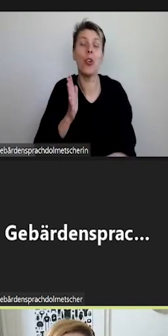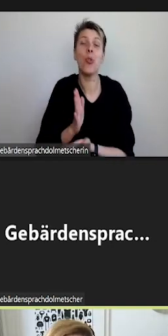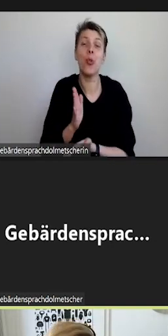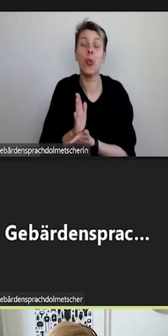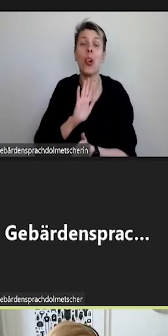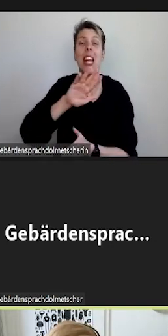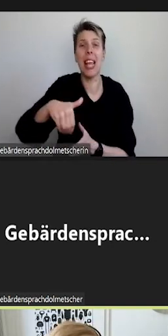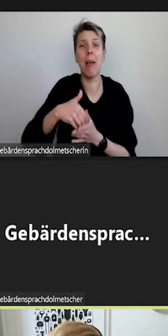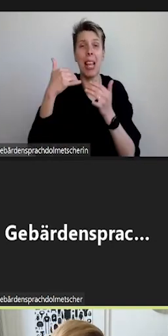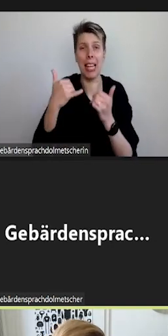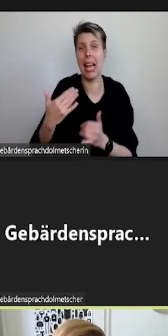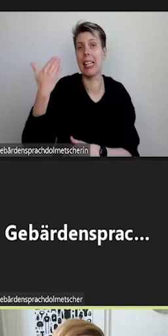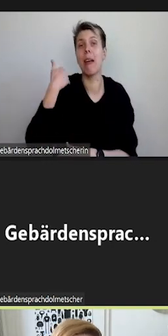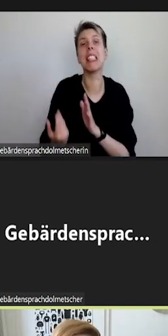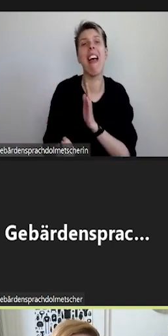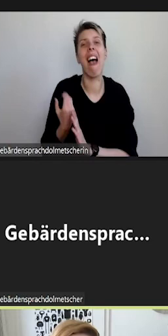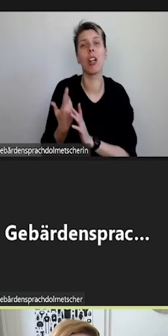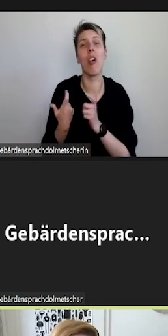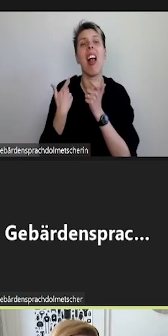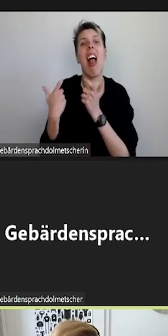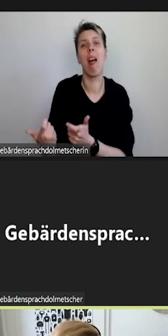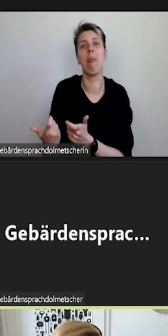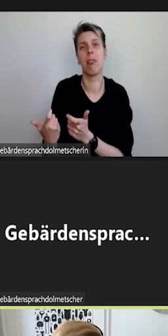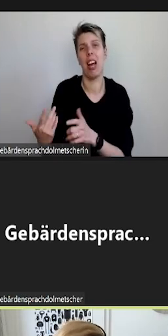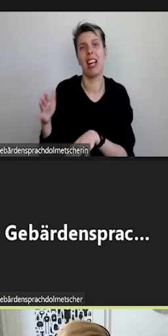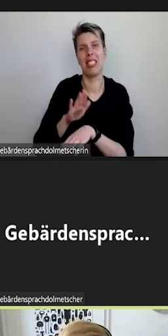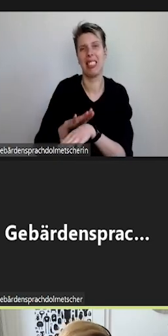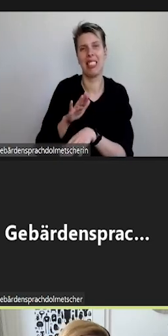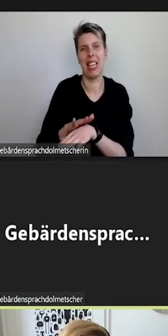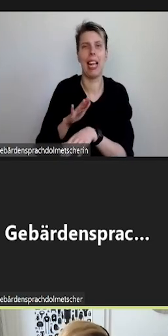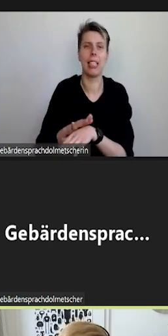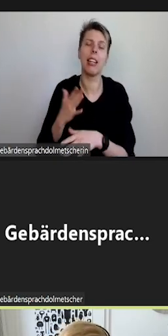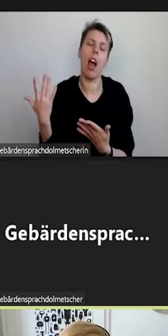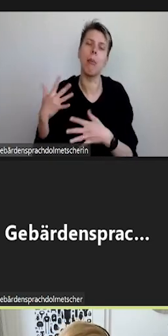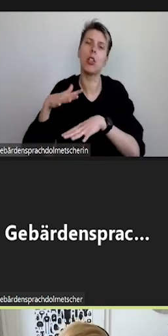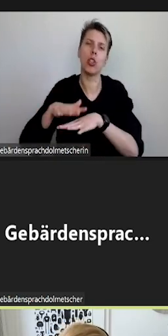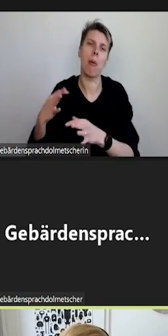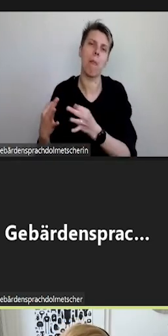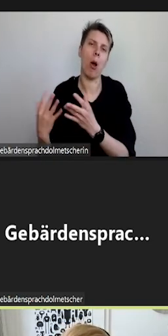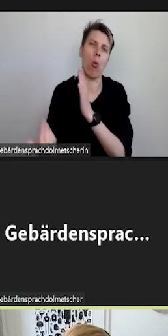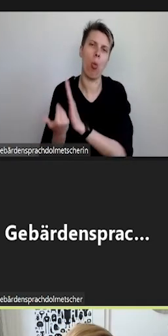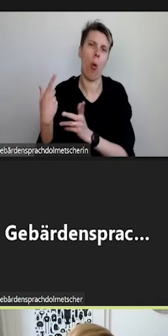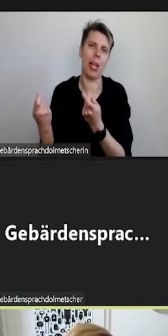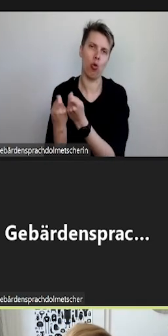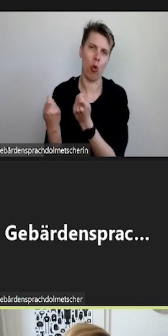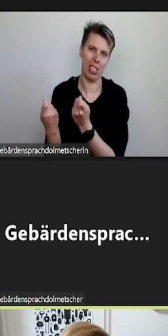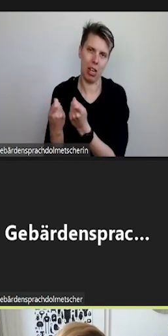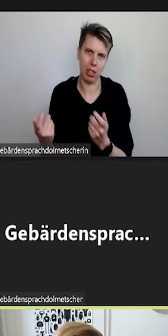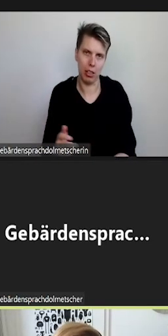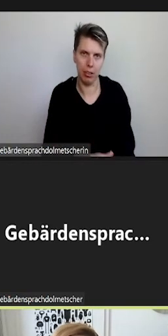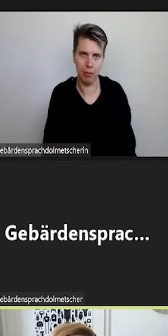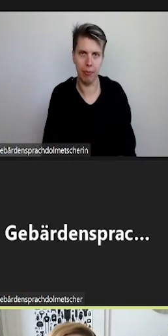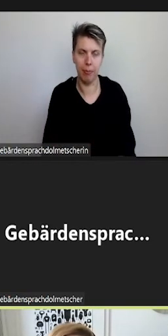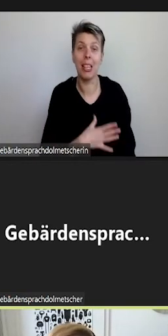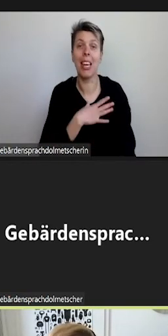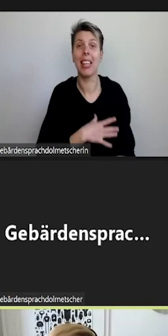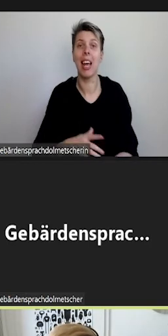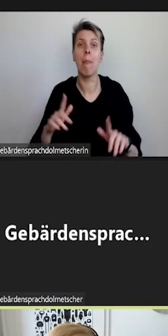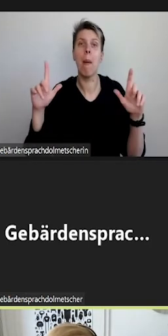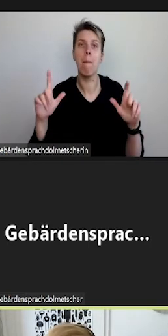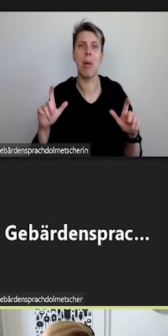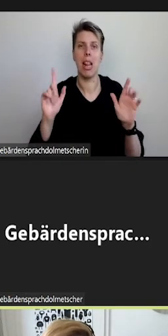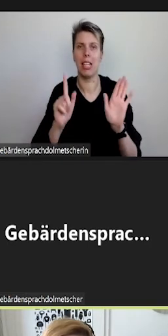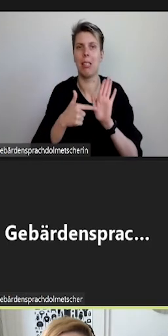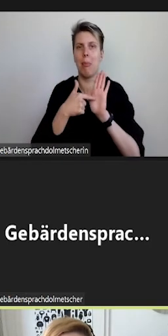aktuellen Abfahrtszeiten, aber wie gesagt, muss die Schnittstelle hier neu programmiert werden. Jetzt zeige ich einen Screenshot vom